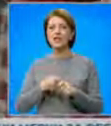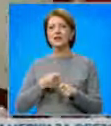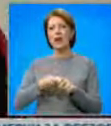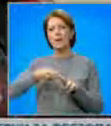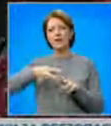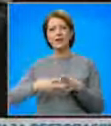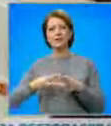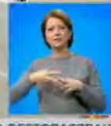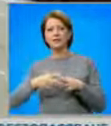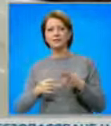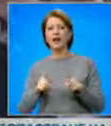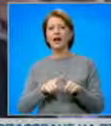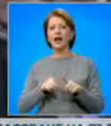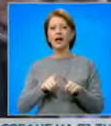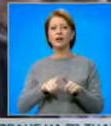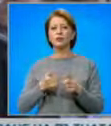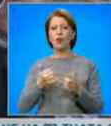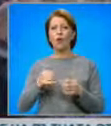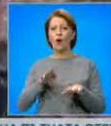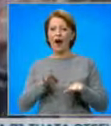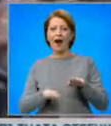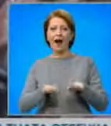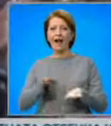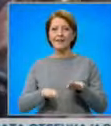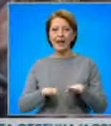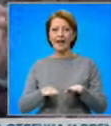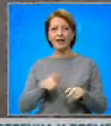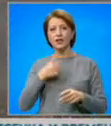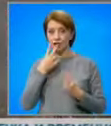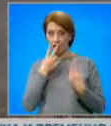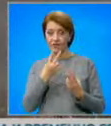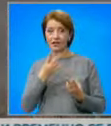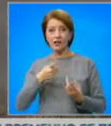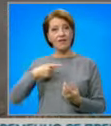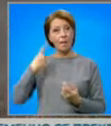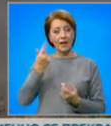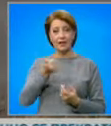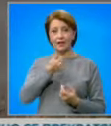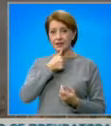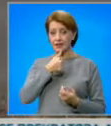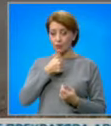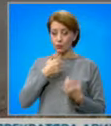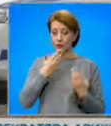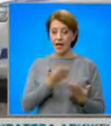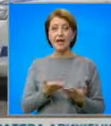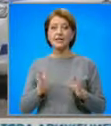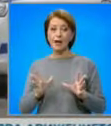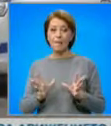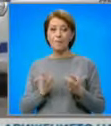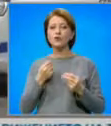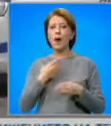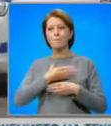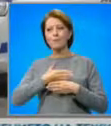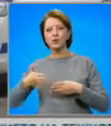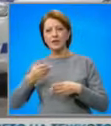такива мобилни кантари. Ще ги видите тези мобилни кантари още в петък и събутък. Вече е започнала процедура и за поставянето на постоянна